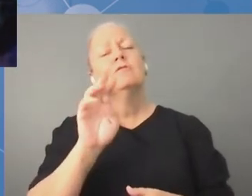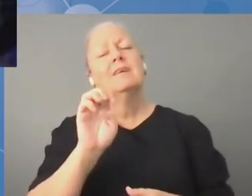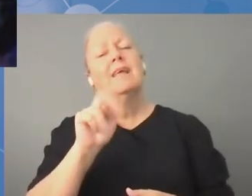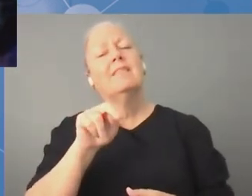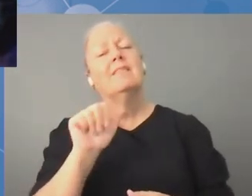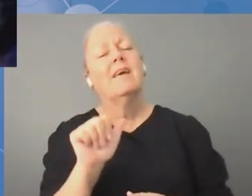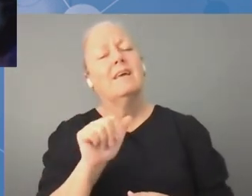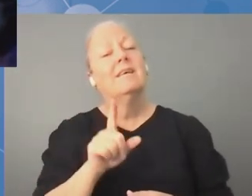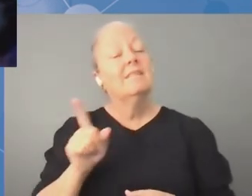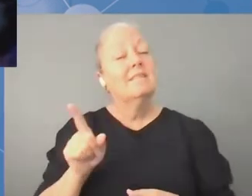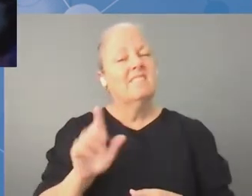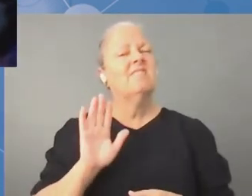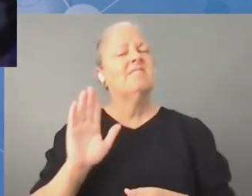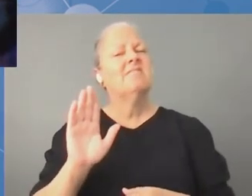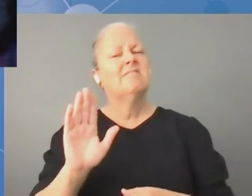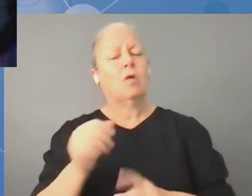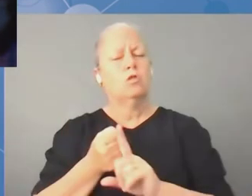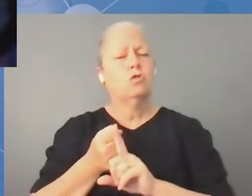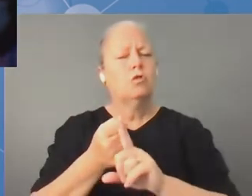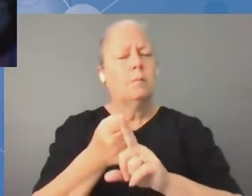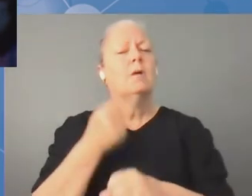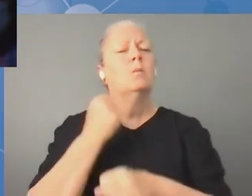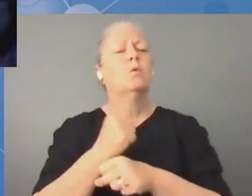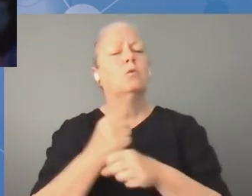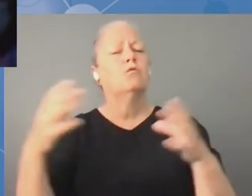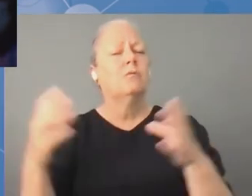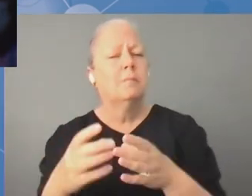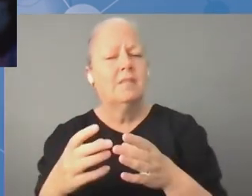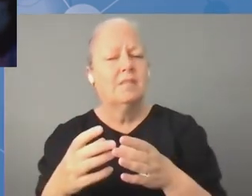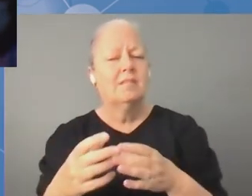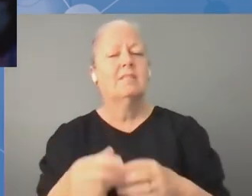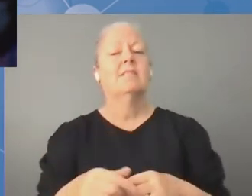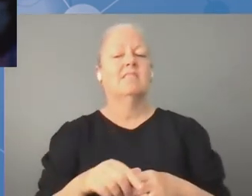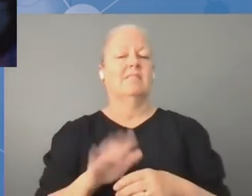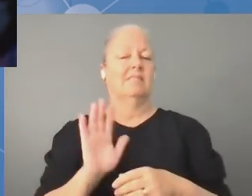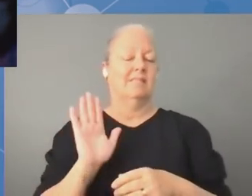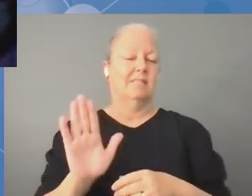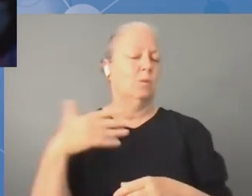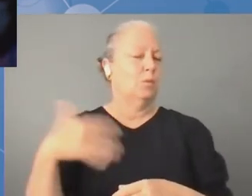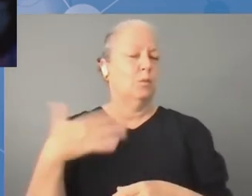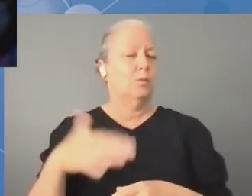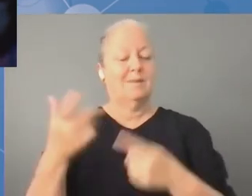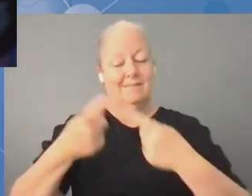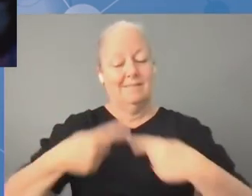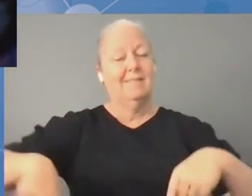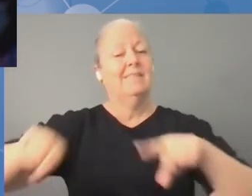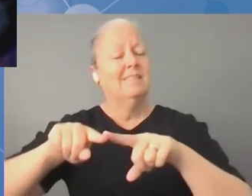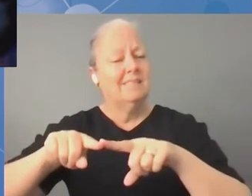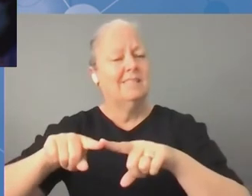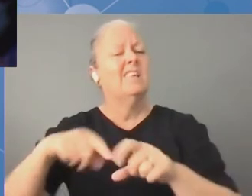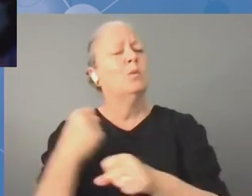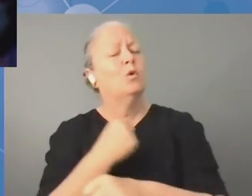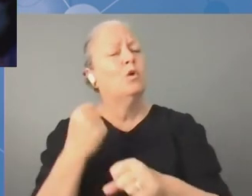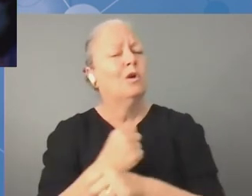pracy, którą wykonała Sorina w ramach jej koalicji dynamicznej i tutaj naprawdę jestem pod ogromnym